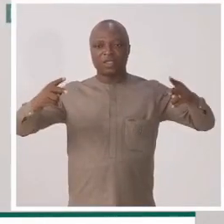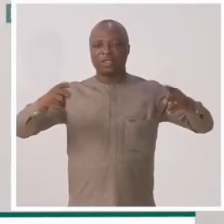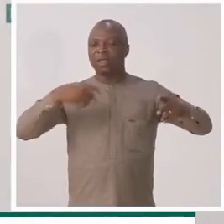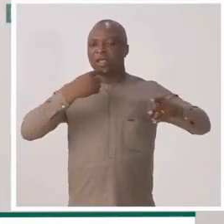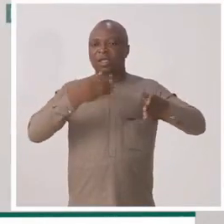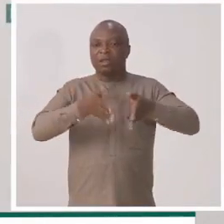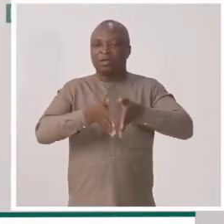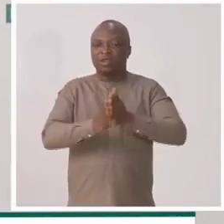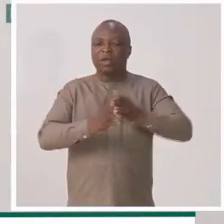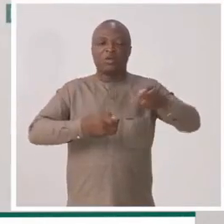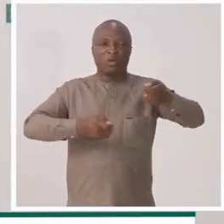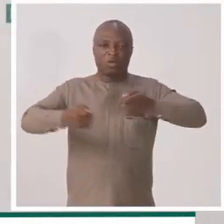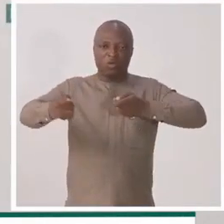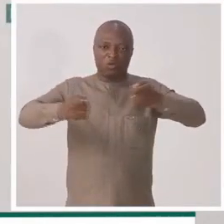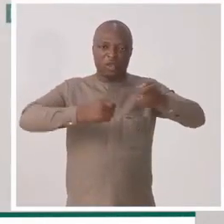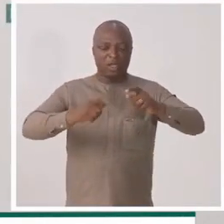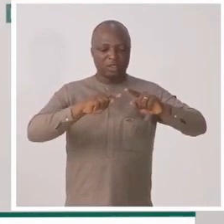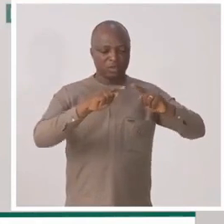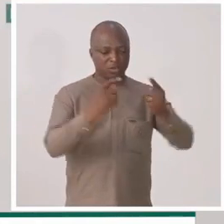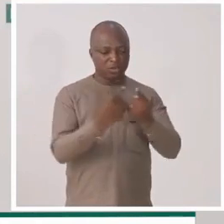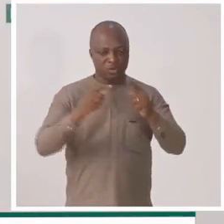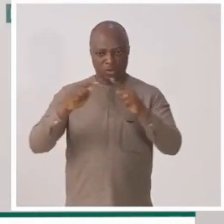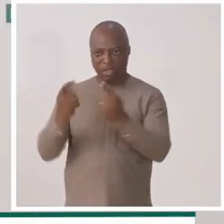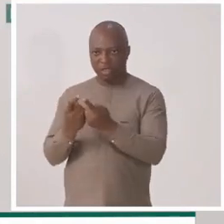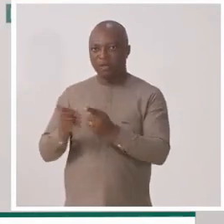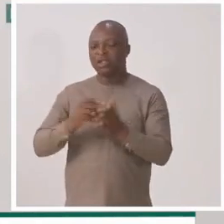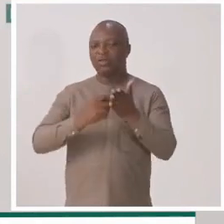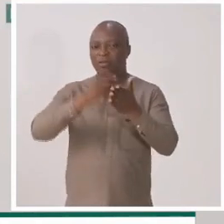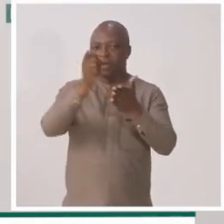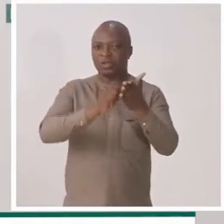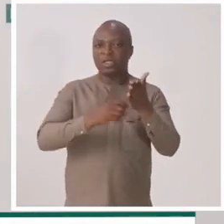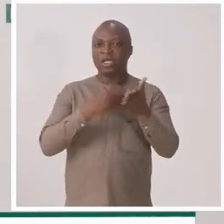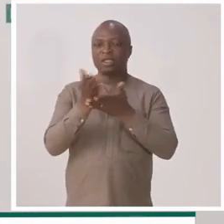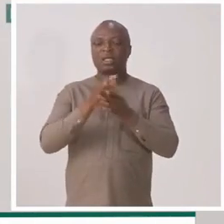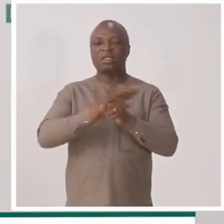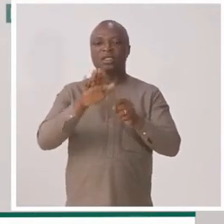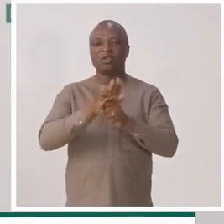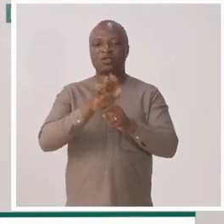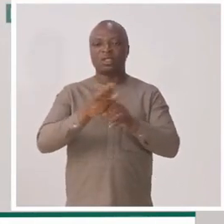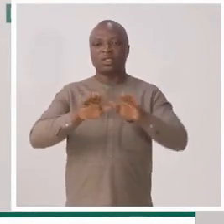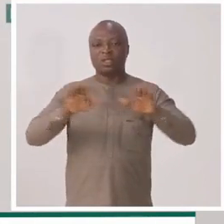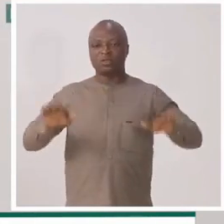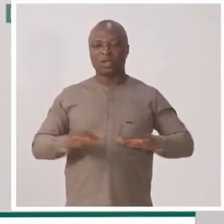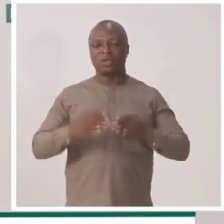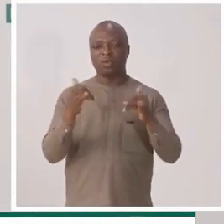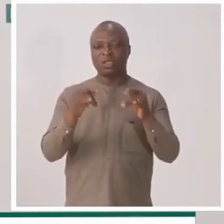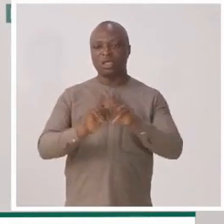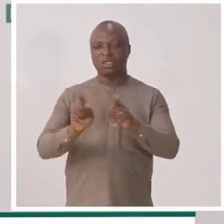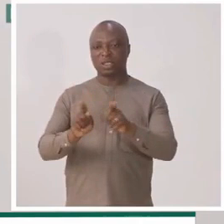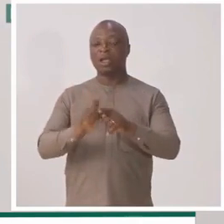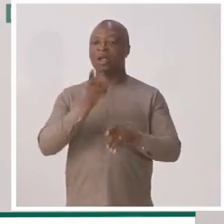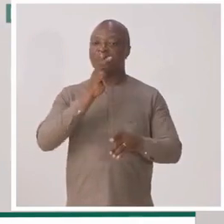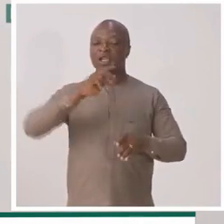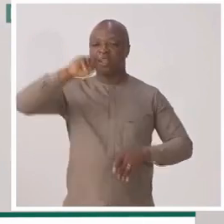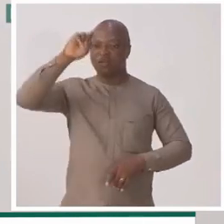vaste qui demande une gouvernance structurée. Vous avez mentionné qu'il y avait des insuffisances, d'espaces de loisirs,